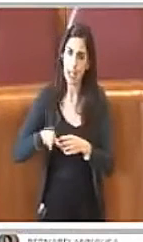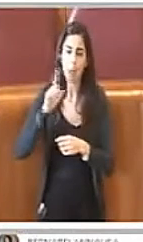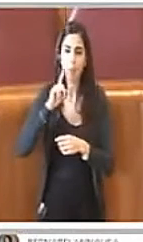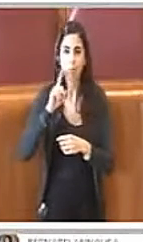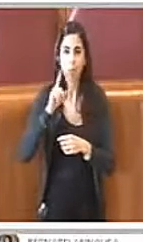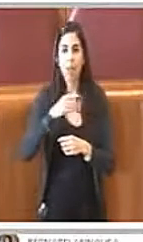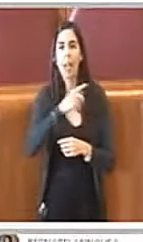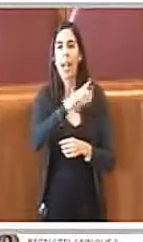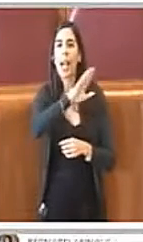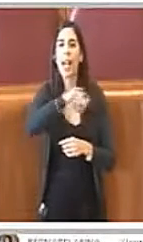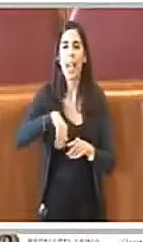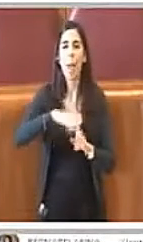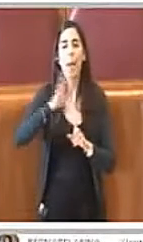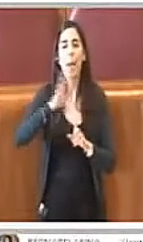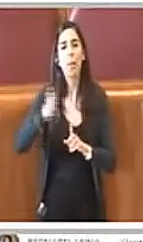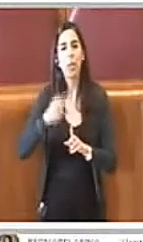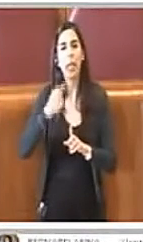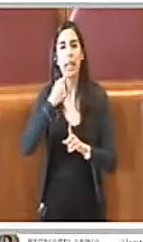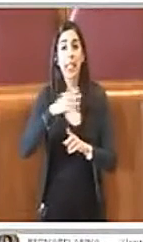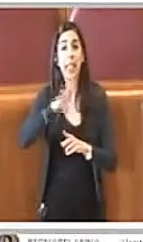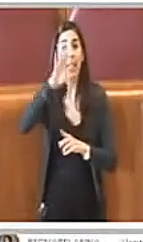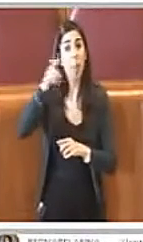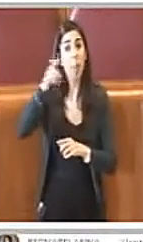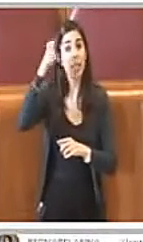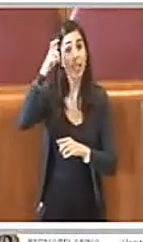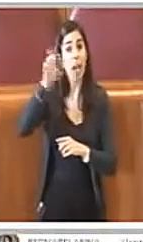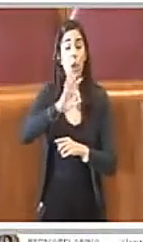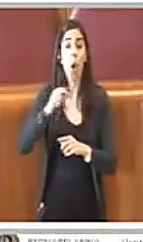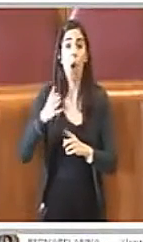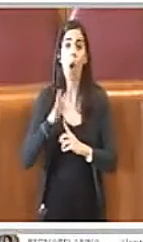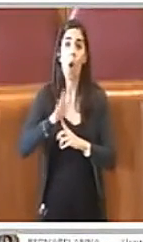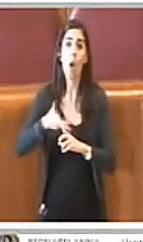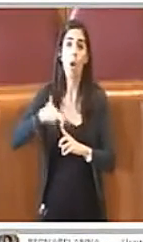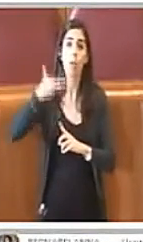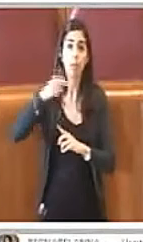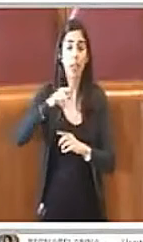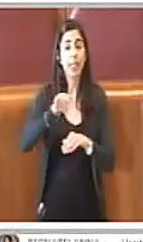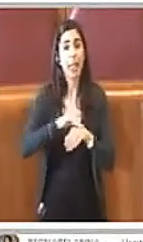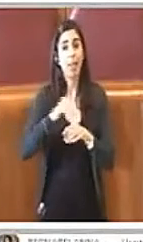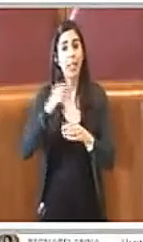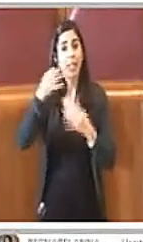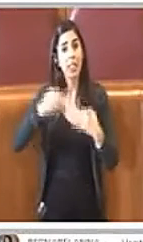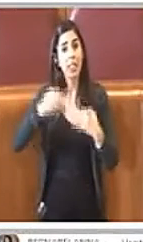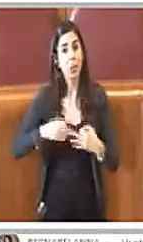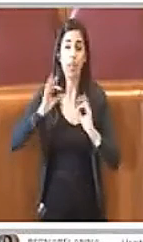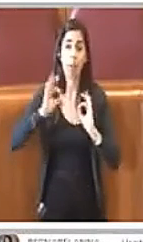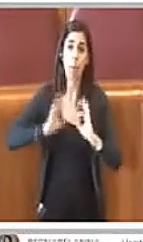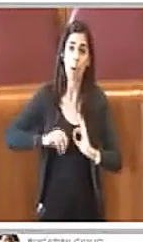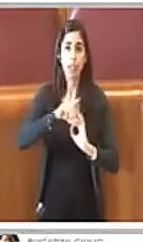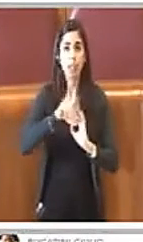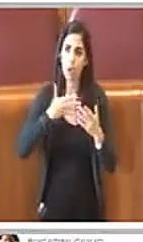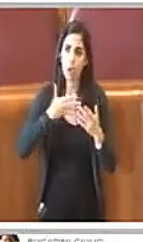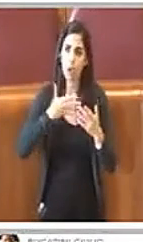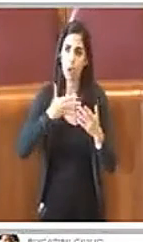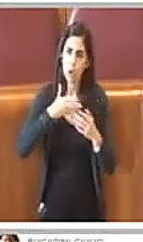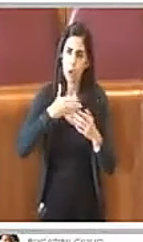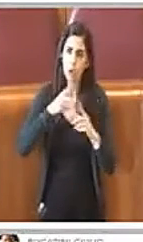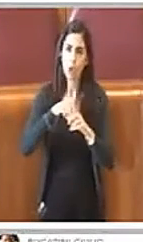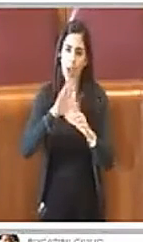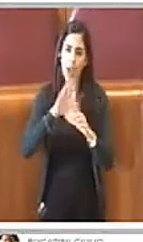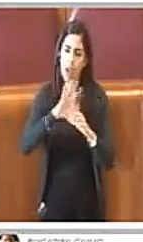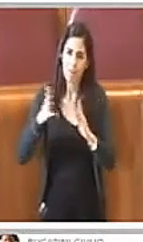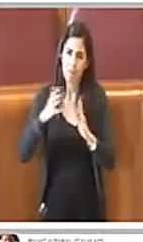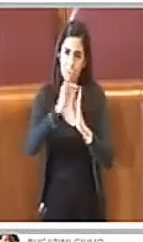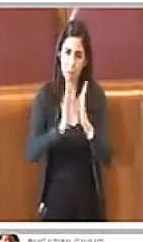ed esponenti dei servizi di sicurezza che a vario titolo erano accusati di avere mandato a morte 23